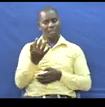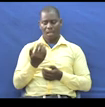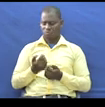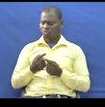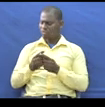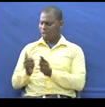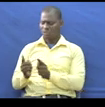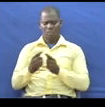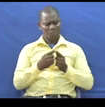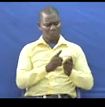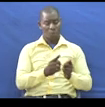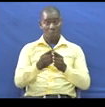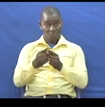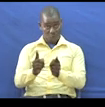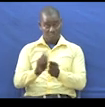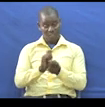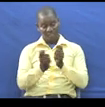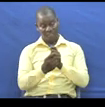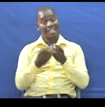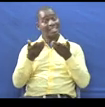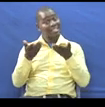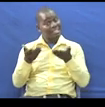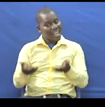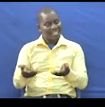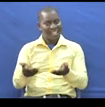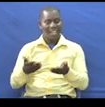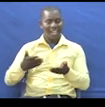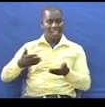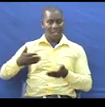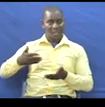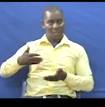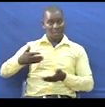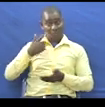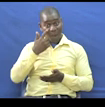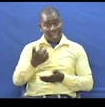Zatafsili Tuangalie Hatua Zatafsili